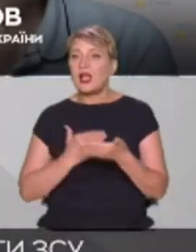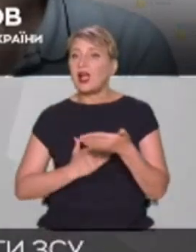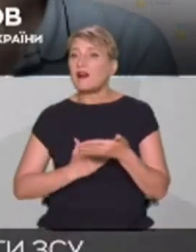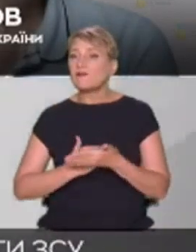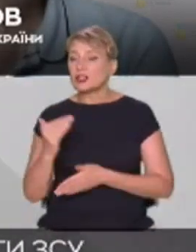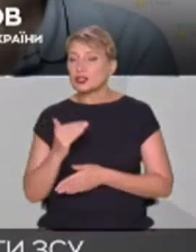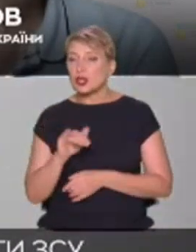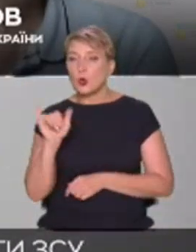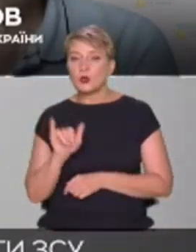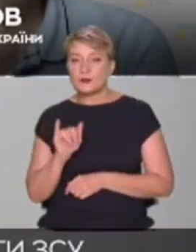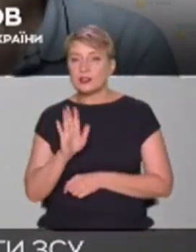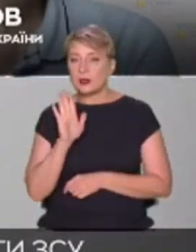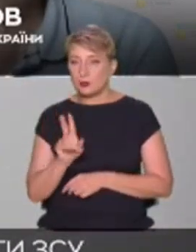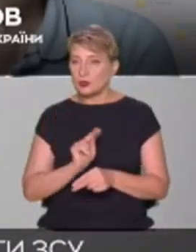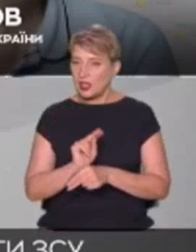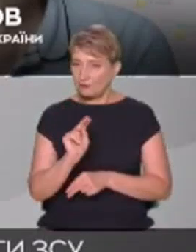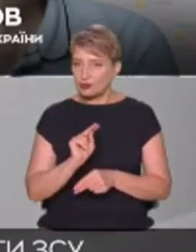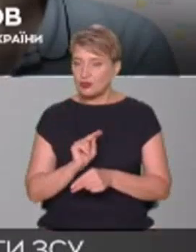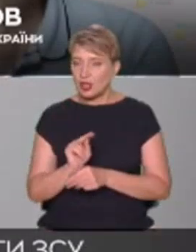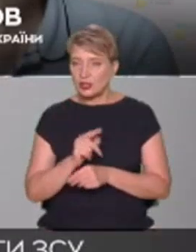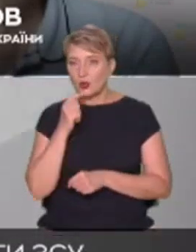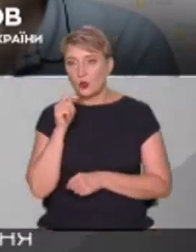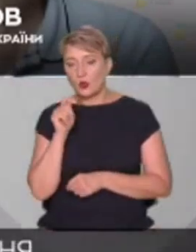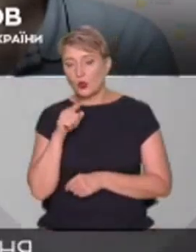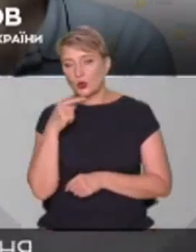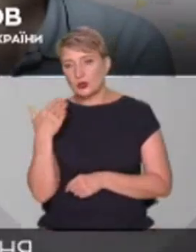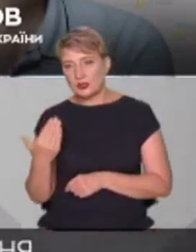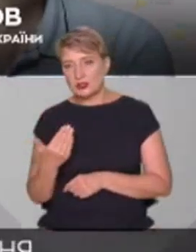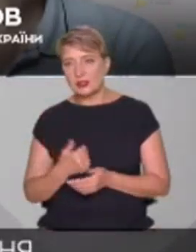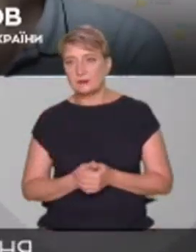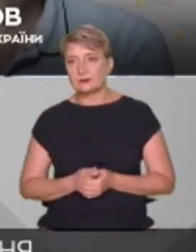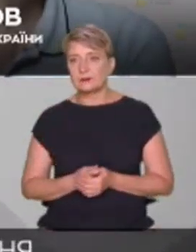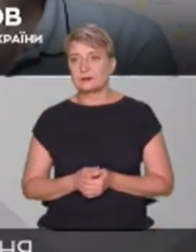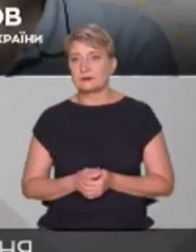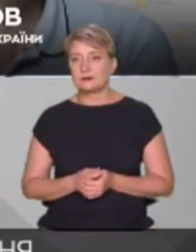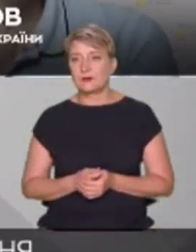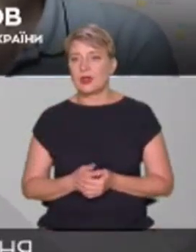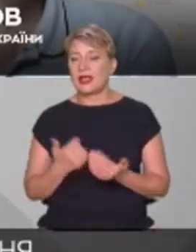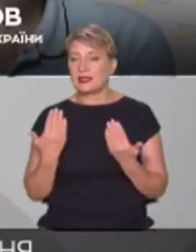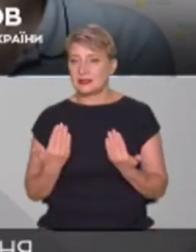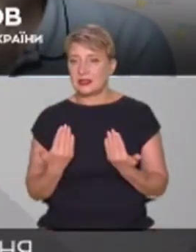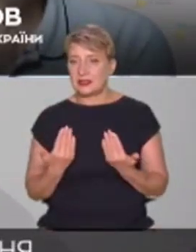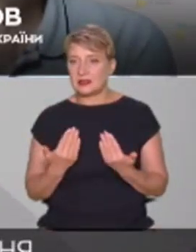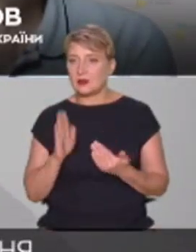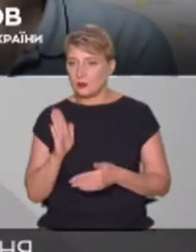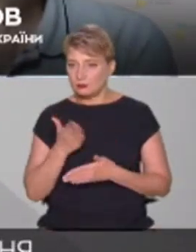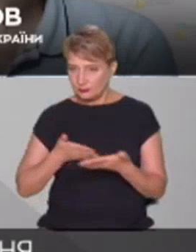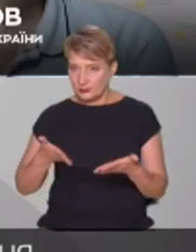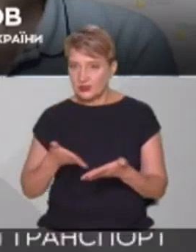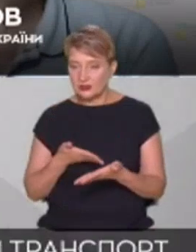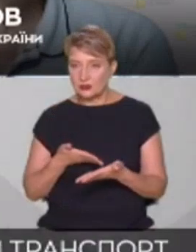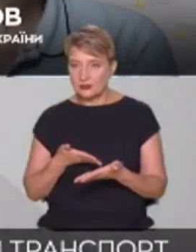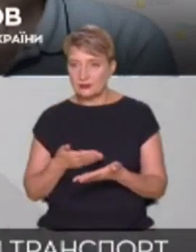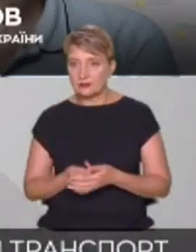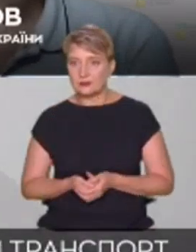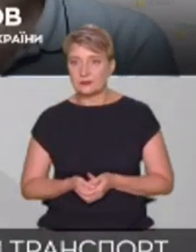навчати, от, російські філології? У нас, зазвичай, була українська філологія, російська філологія. Тепер буде там скасовано, ось не будуть уже набирати.